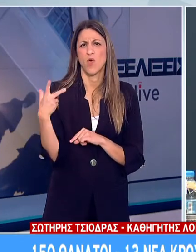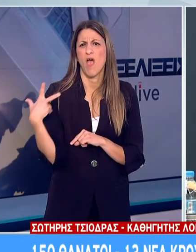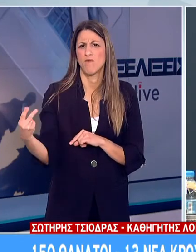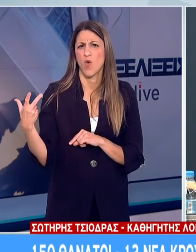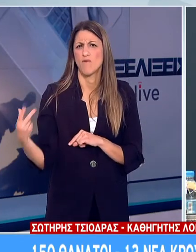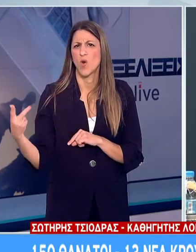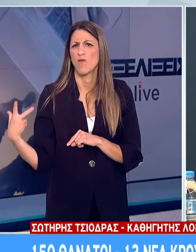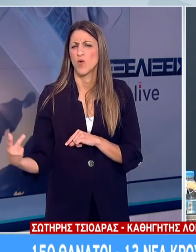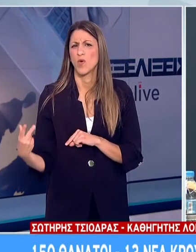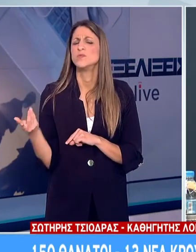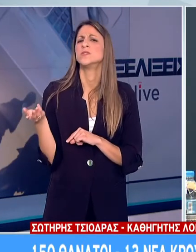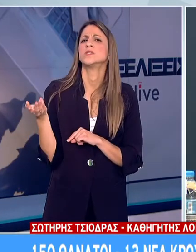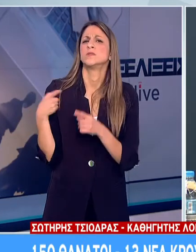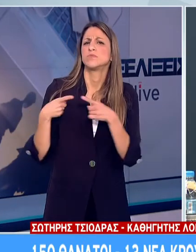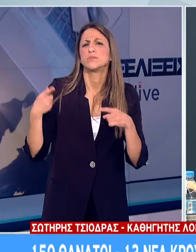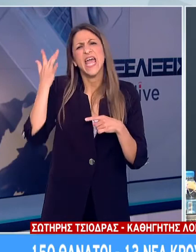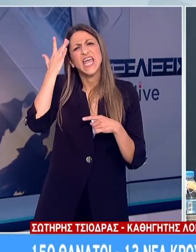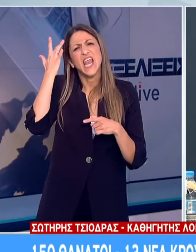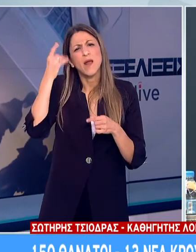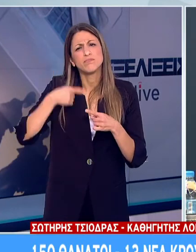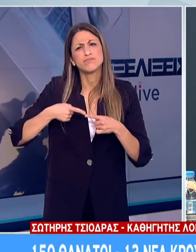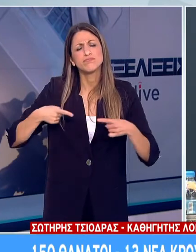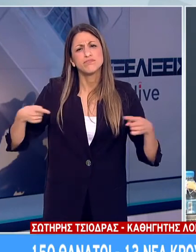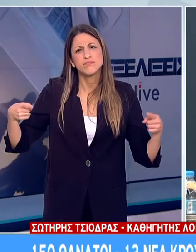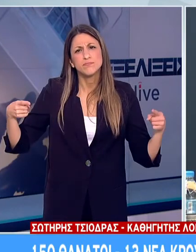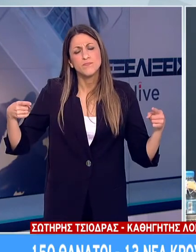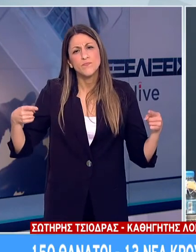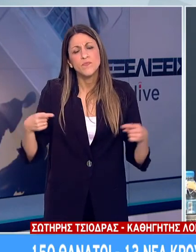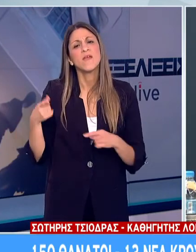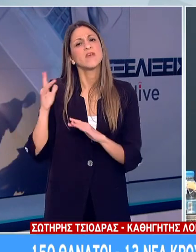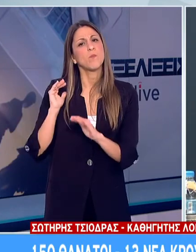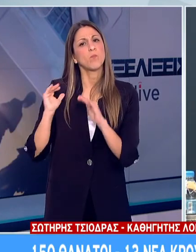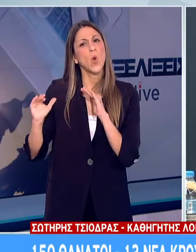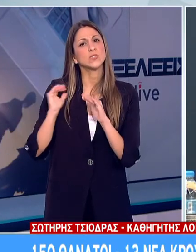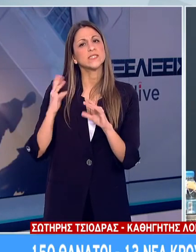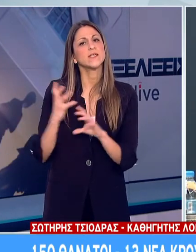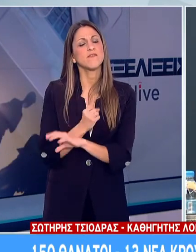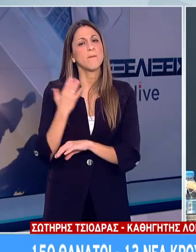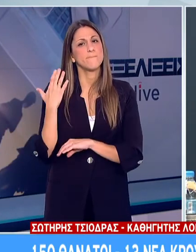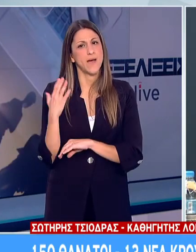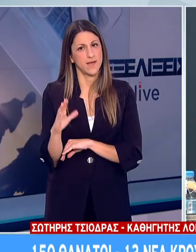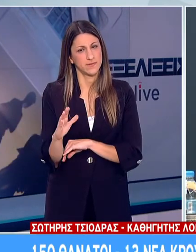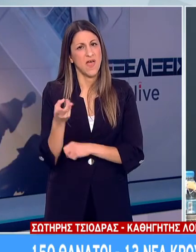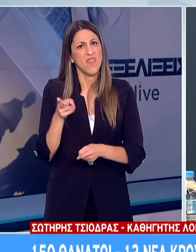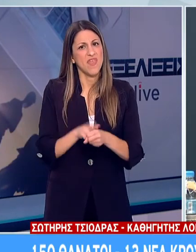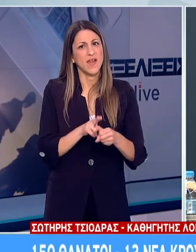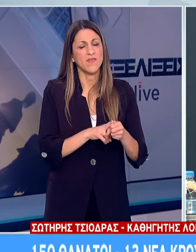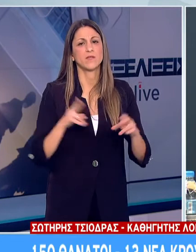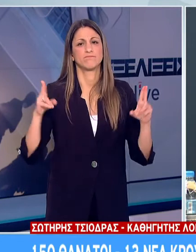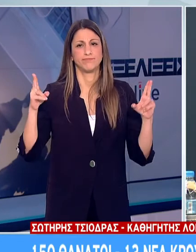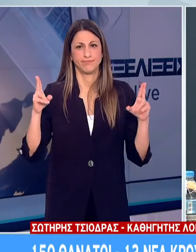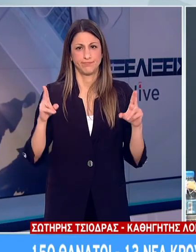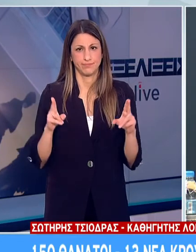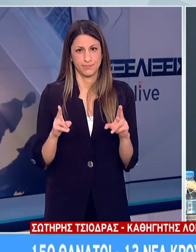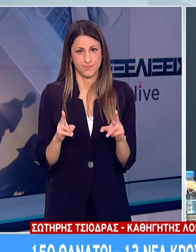τον ΜΠΣΖ ή την ΙΛΑΡΑΤ το MMR φαίνεται ότι έχουν λιγότερους καταγεγραμμένους θανάτους υπάρχουν